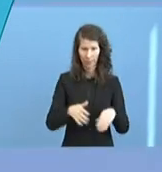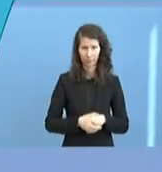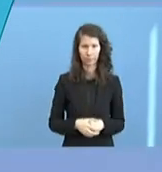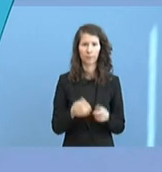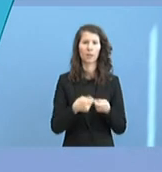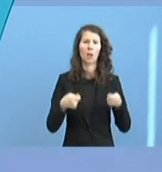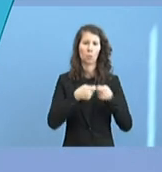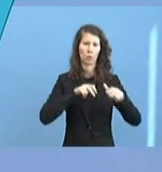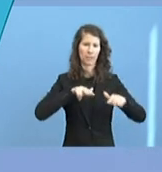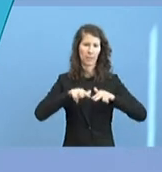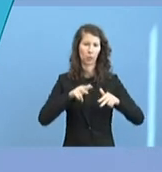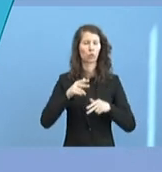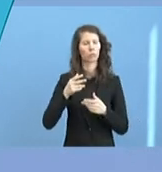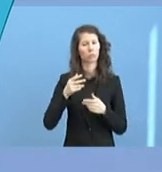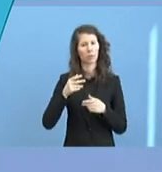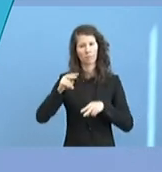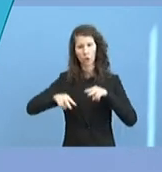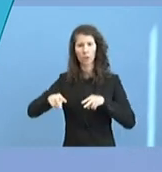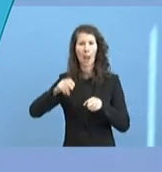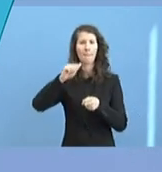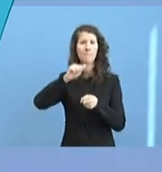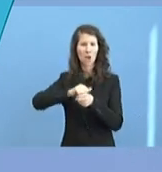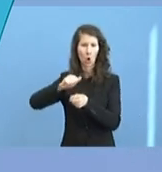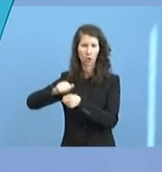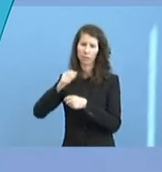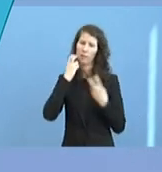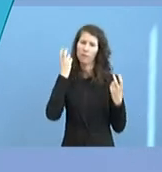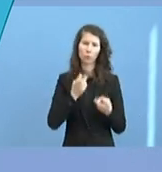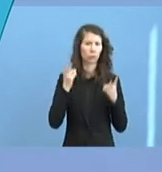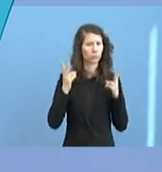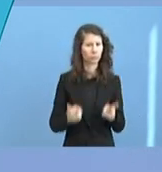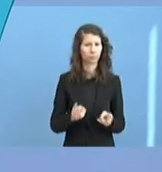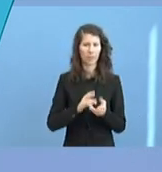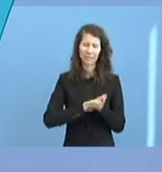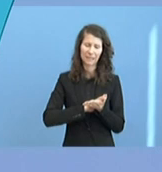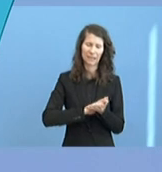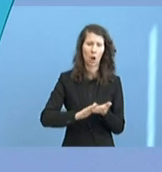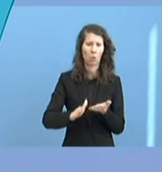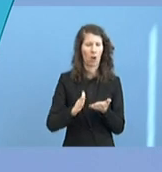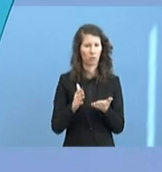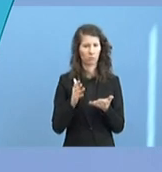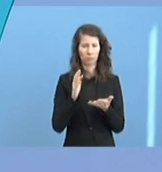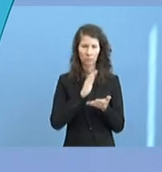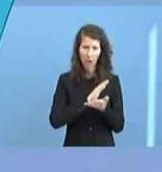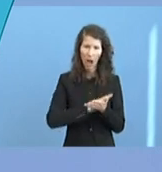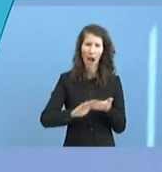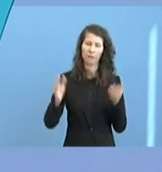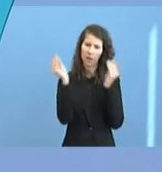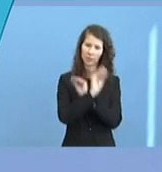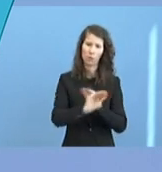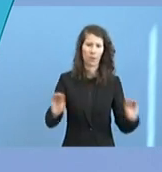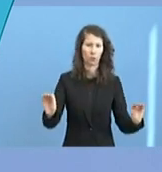verschiedene Behörden bemühen sich wirklich, fachlich fundiert, für jedermann verständlich, seriös die notwendigen